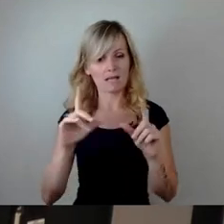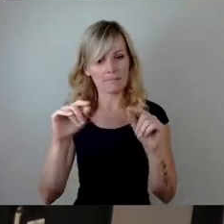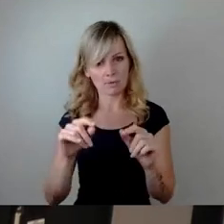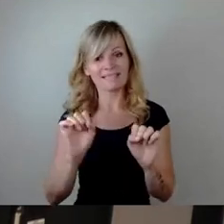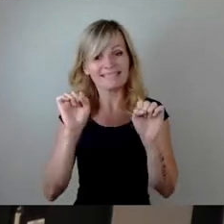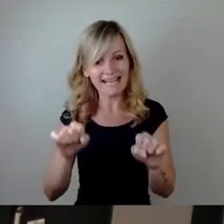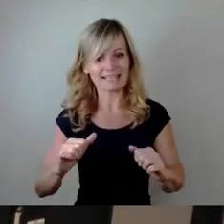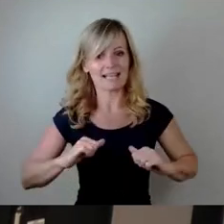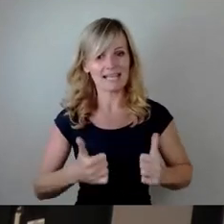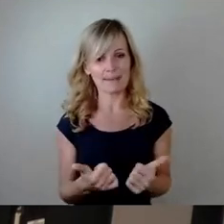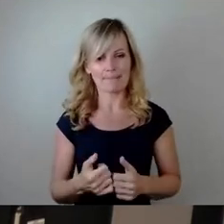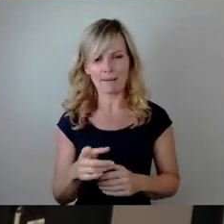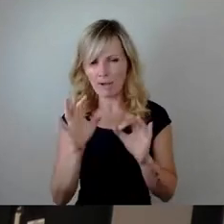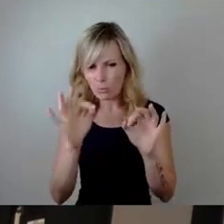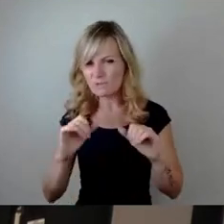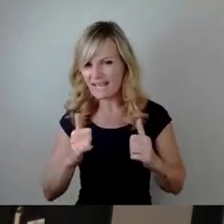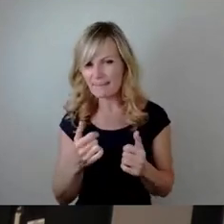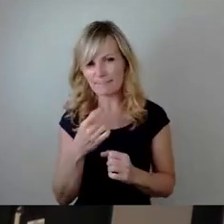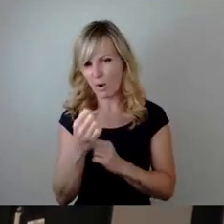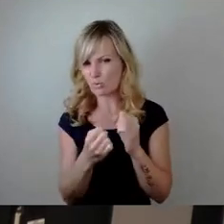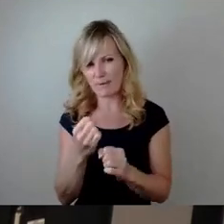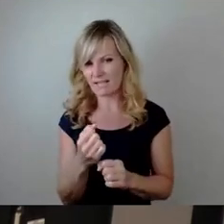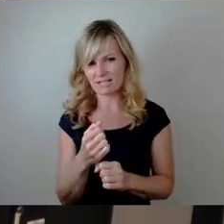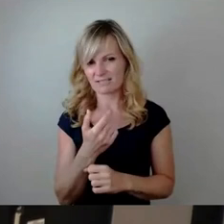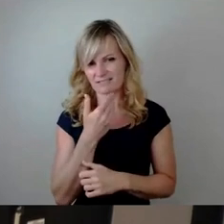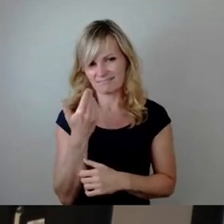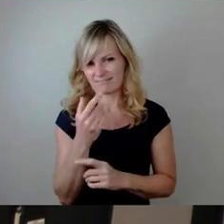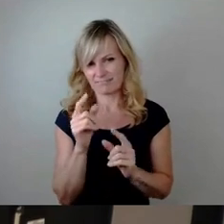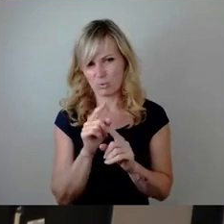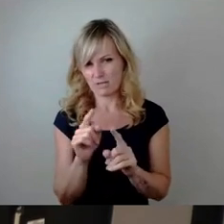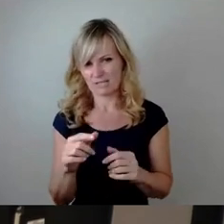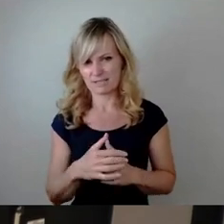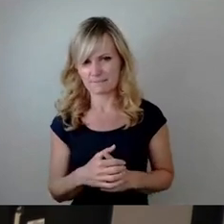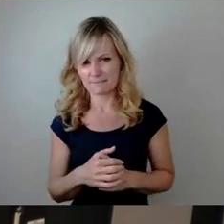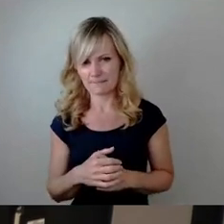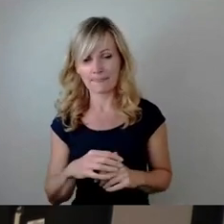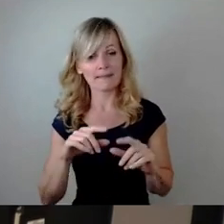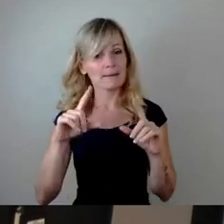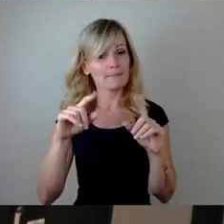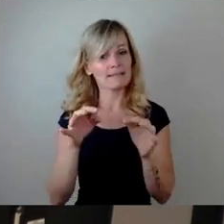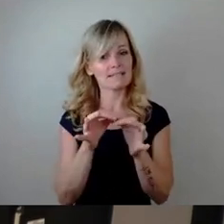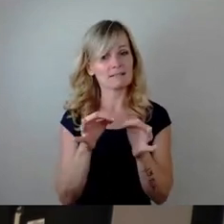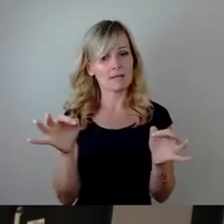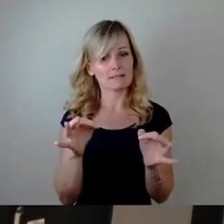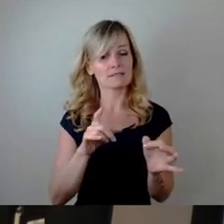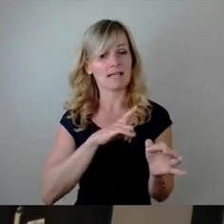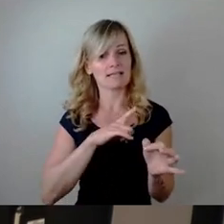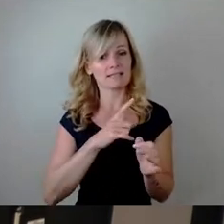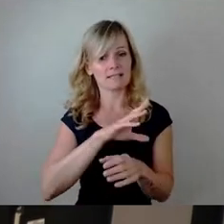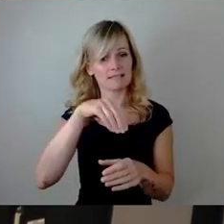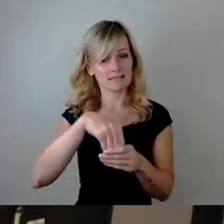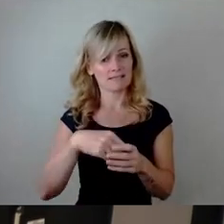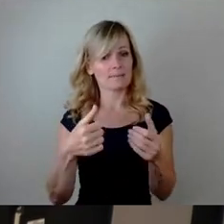damit. Und genau deshalb ist es für mich auch Mindestmaß, dass die einzige nicht verpflichtende Maßnahme in dieser Vorlage, der Dresden Pass,